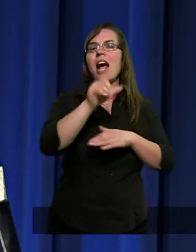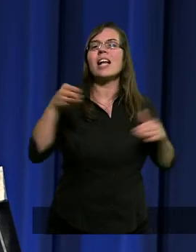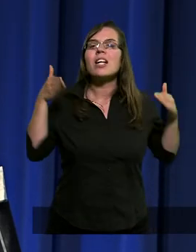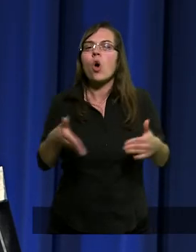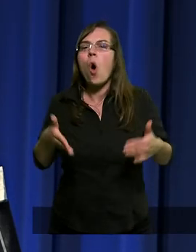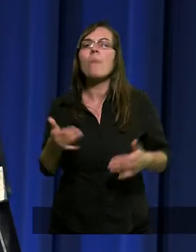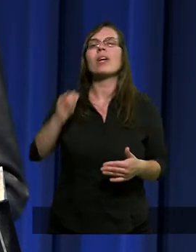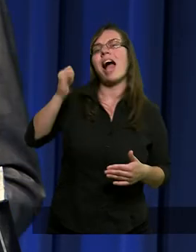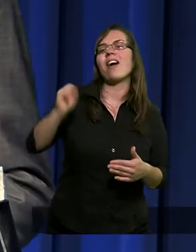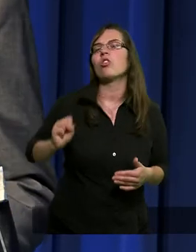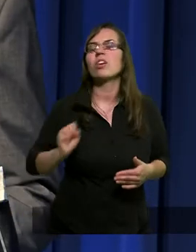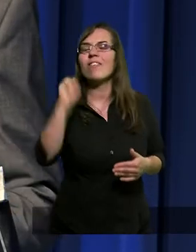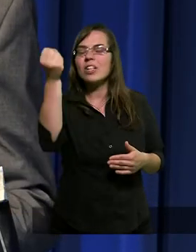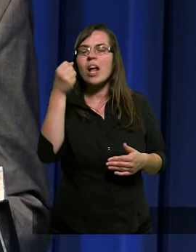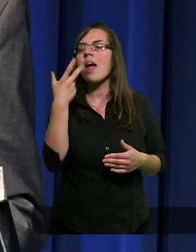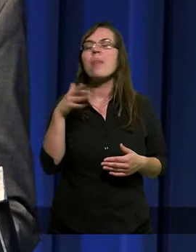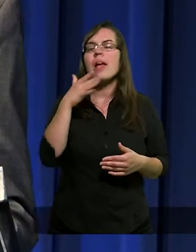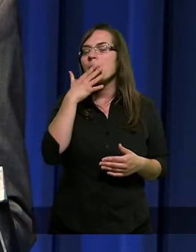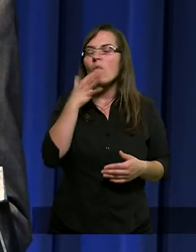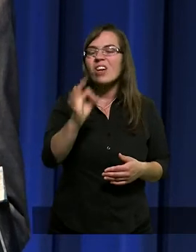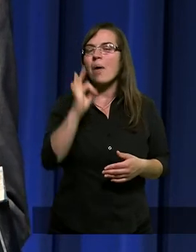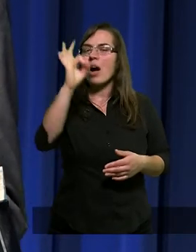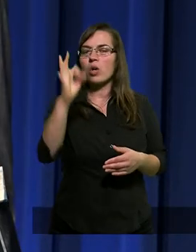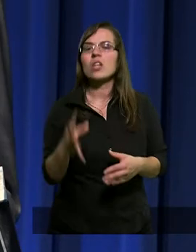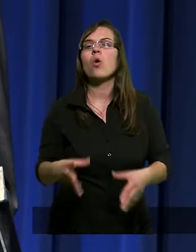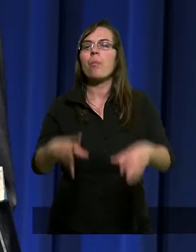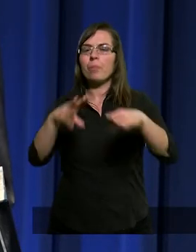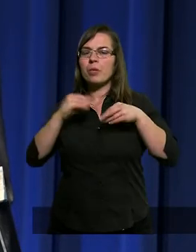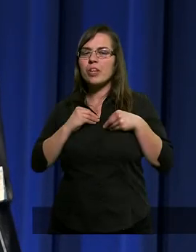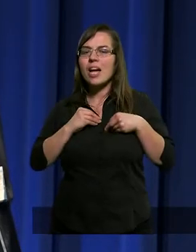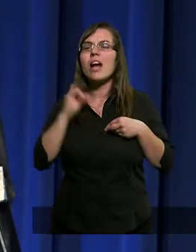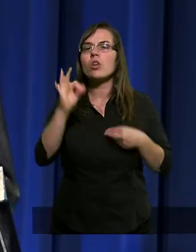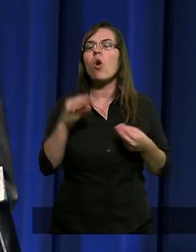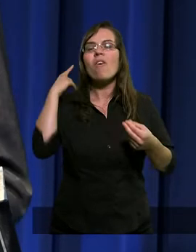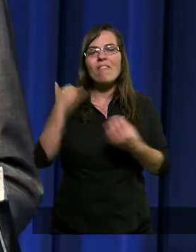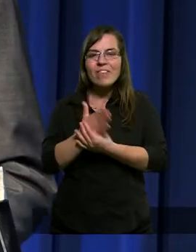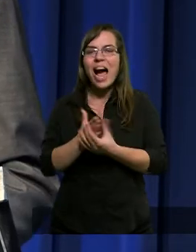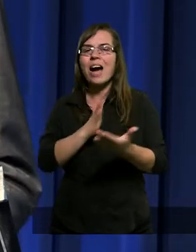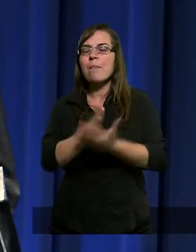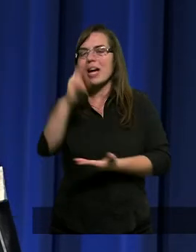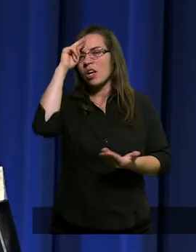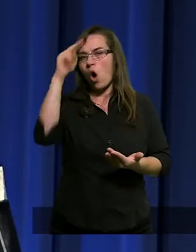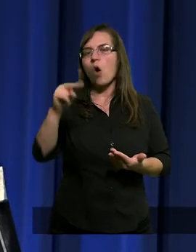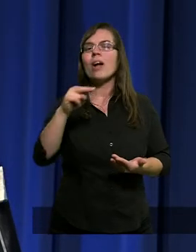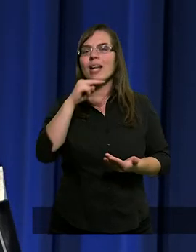jako zwycięzcy i nie mówiła o jego przyjęciu ofiary przez ojca.